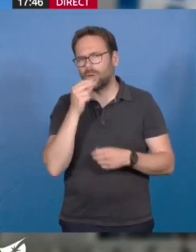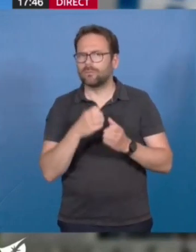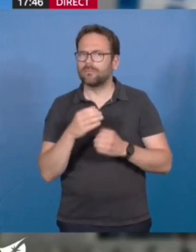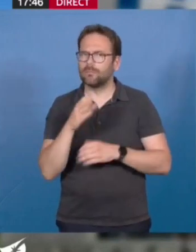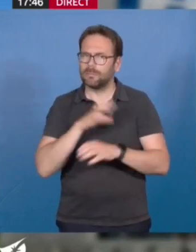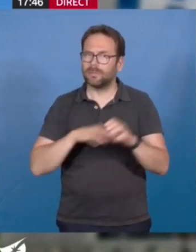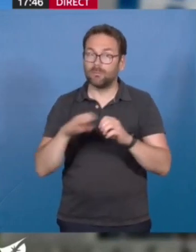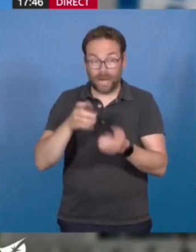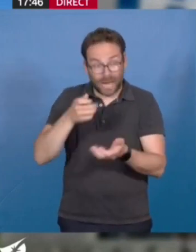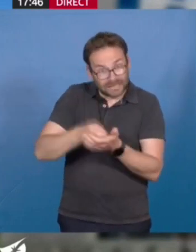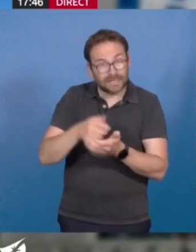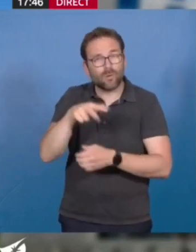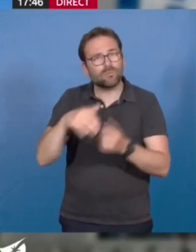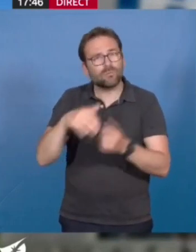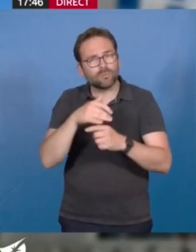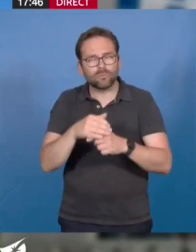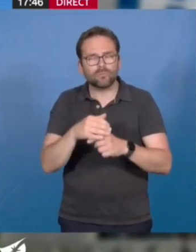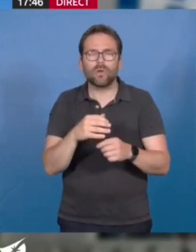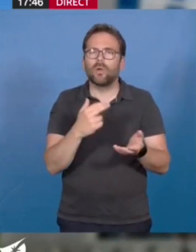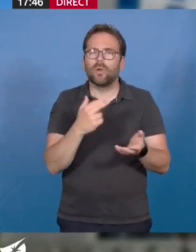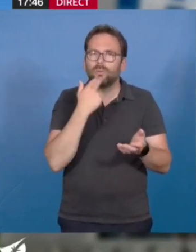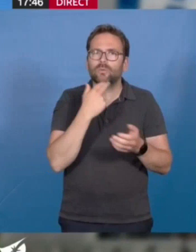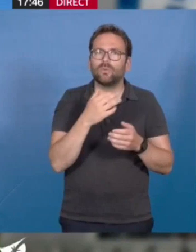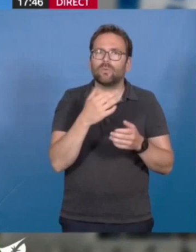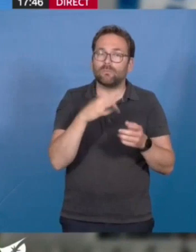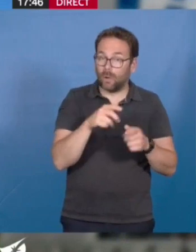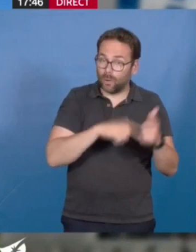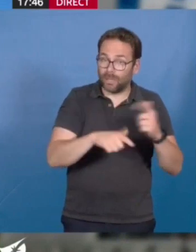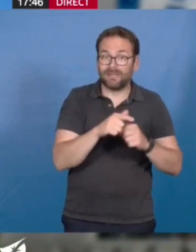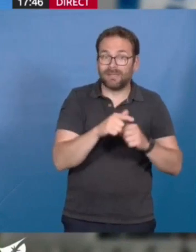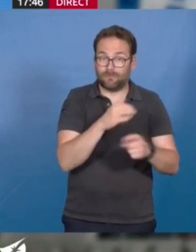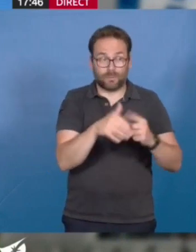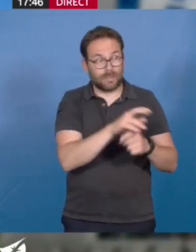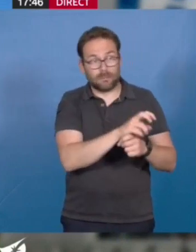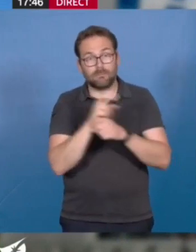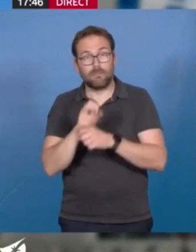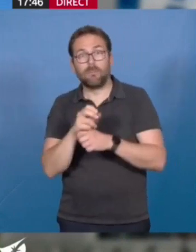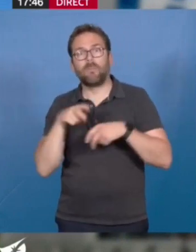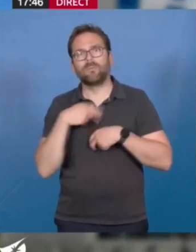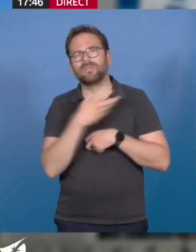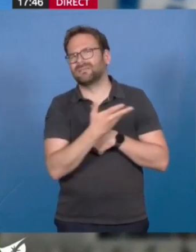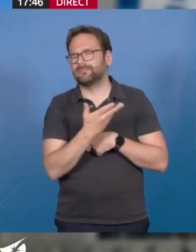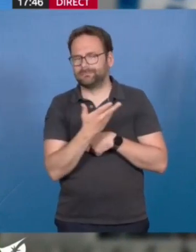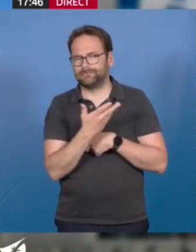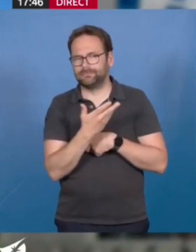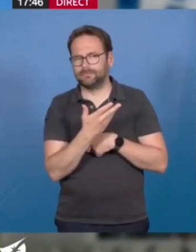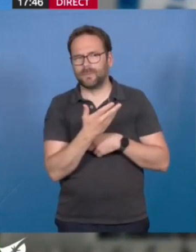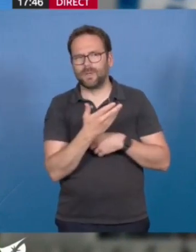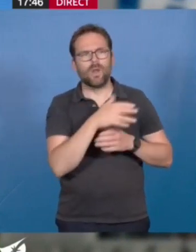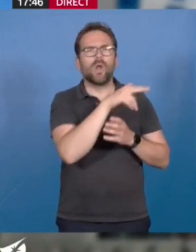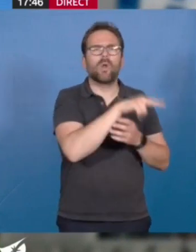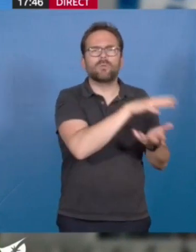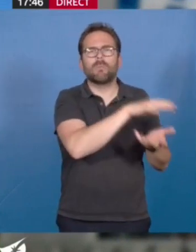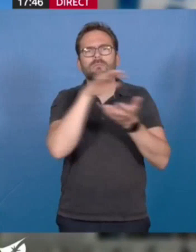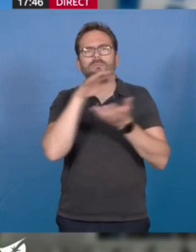logements sociaux en usufruit locatif social auprès des promoteurs. Cette mise à disposition de logements pendant